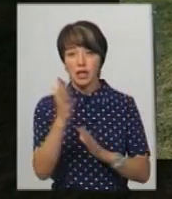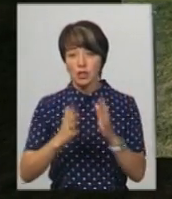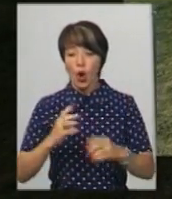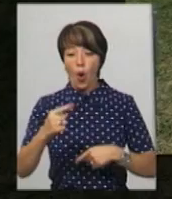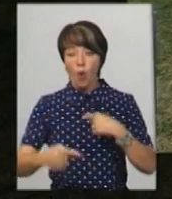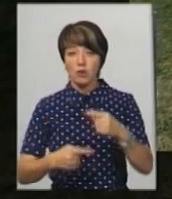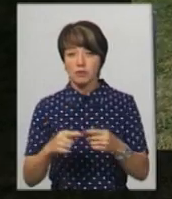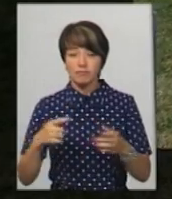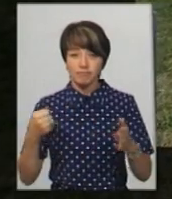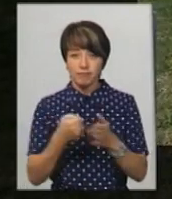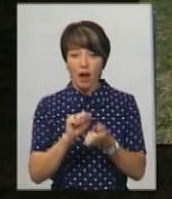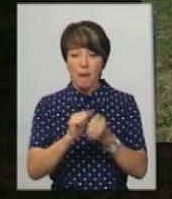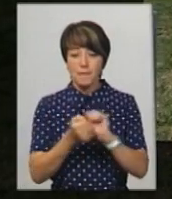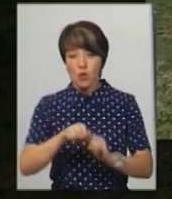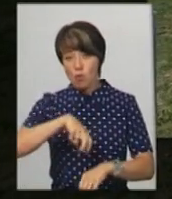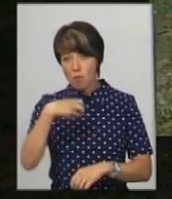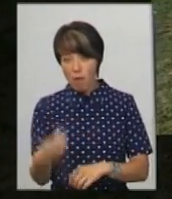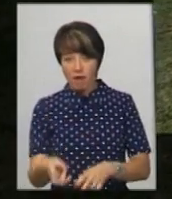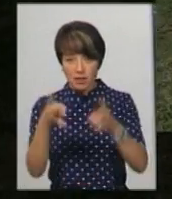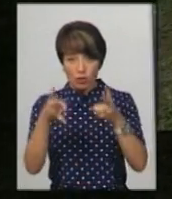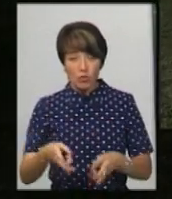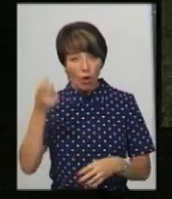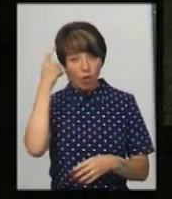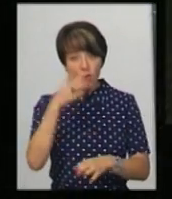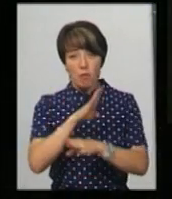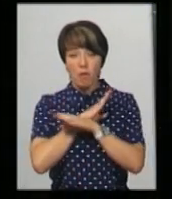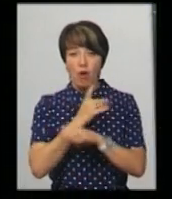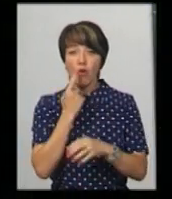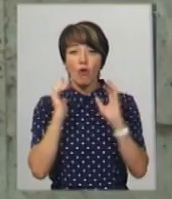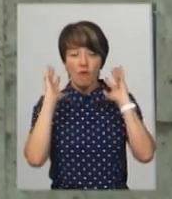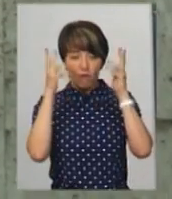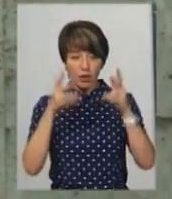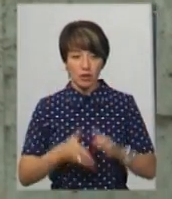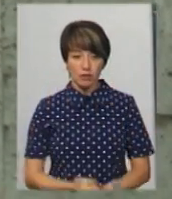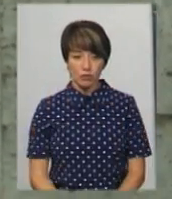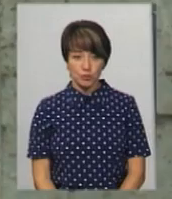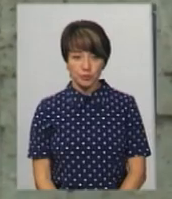зачепився у каміння, впав з велосипеда, травмувався головою та помер від крововилову в мозок.